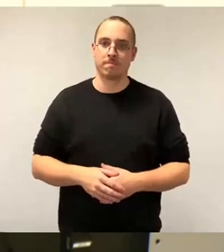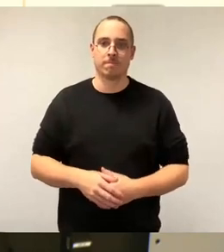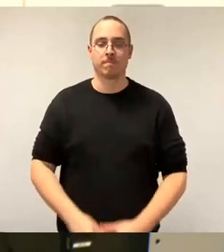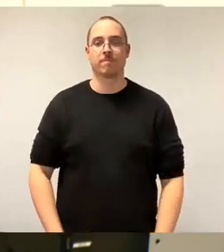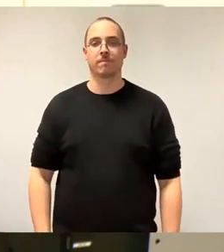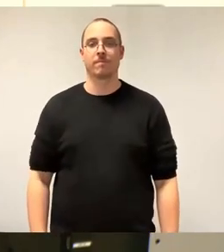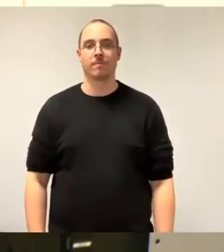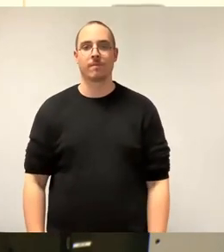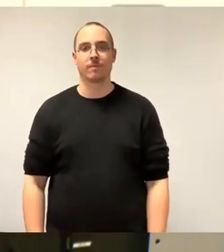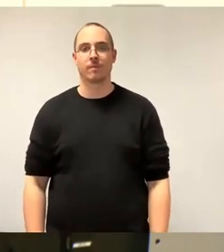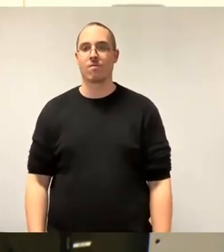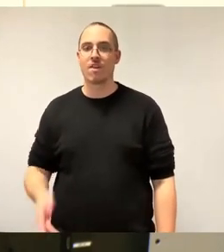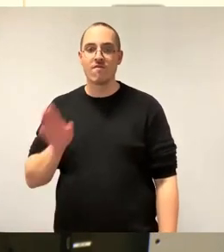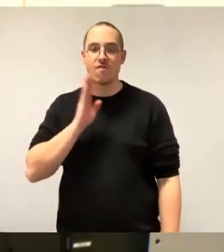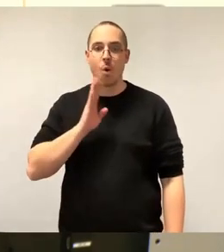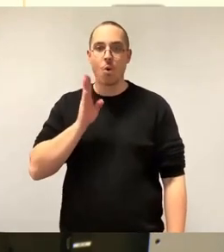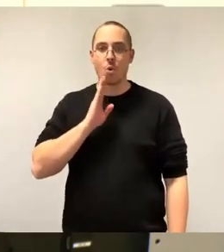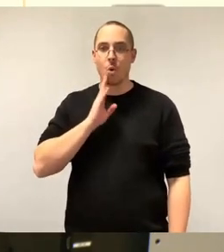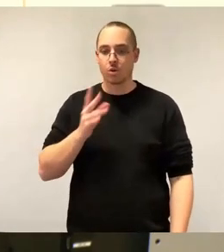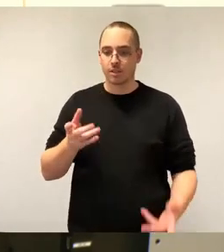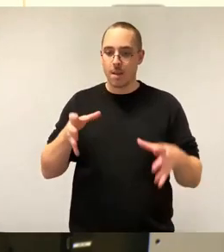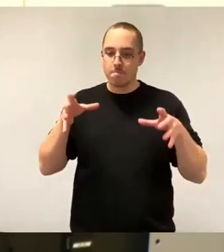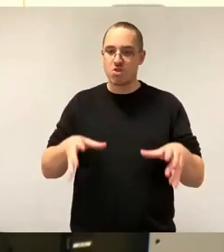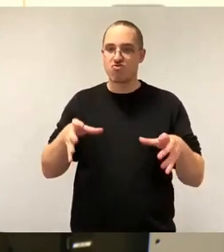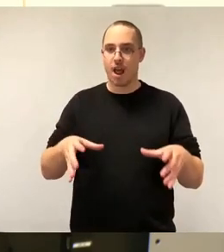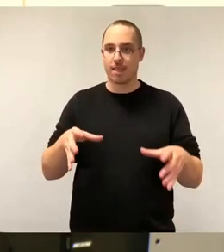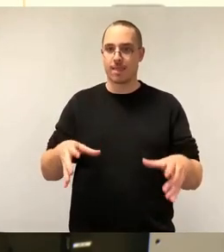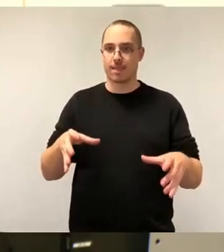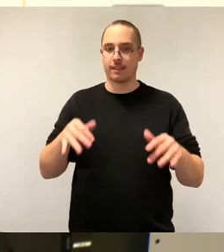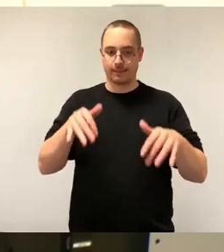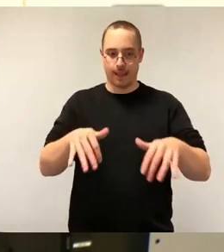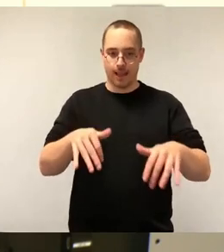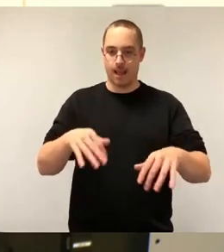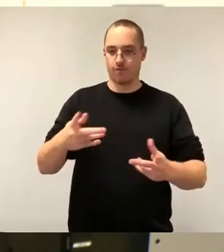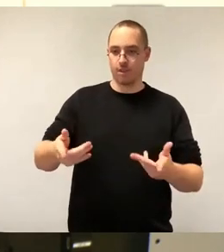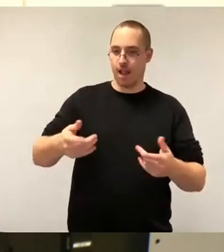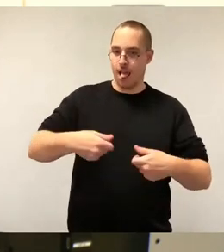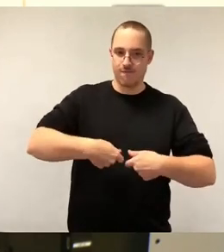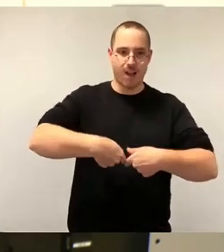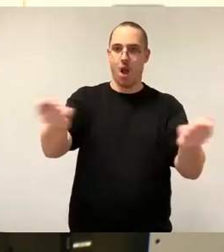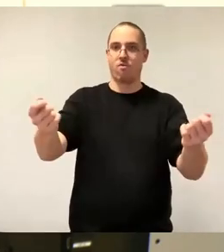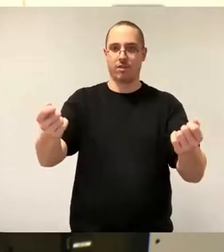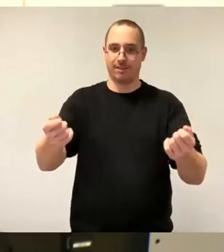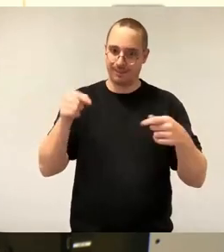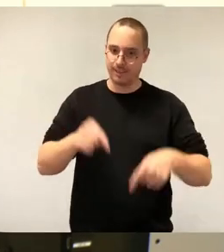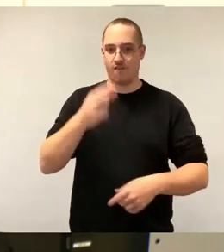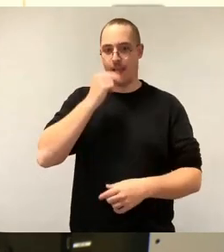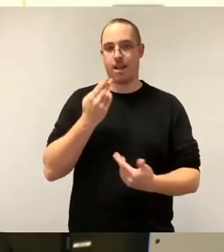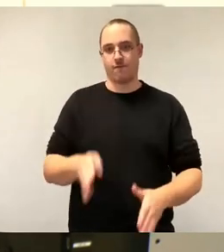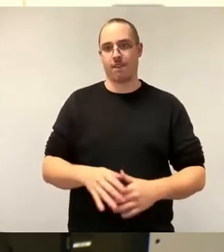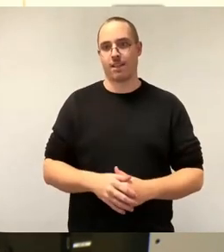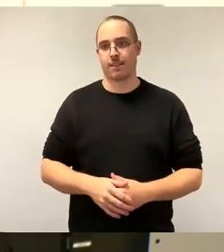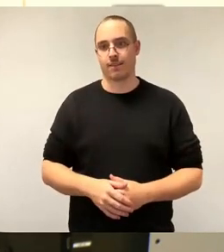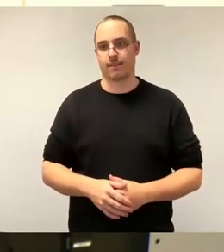Wohnungsbestand zu verkaufen. Jetzt will ich mal so ein bisschen in die Geschichte gehen. Wir haben in Deutschland ein Auseinanderkräften der